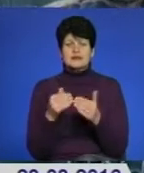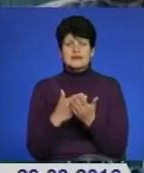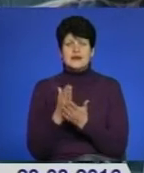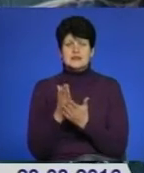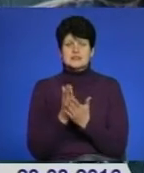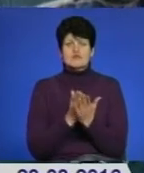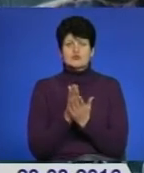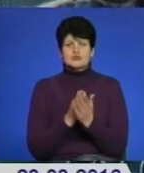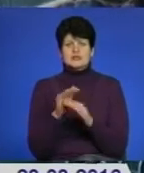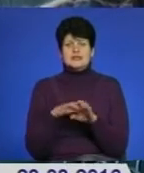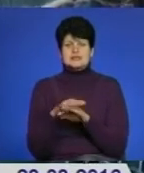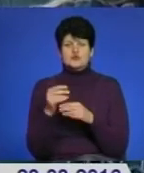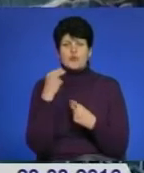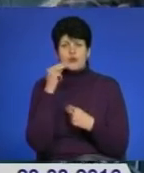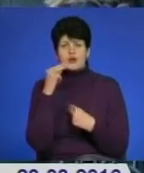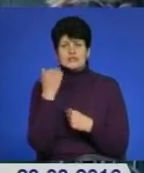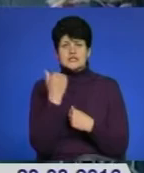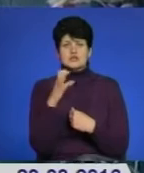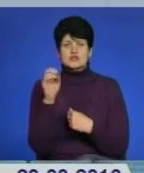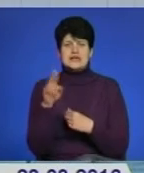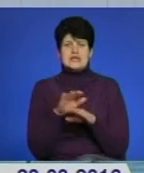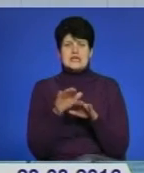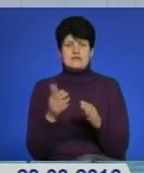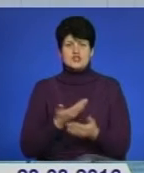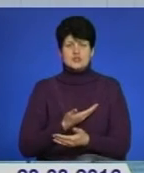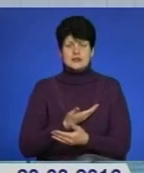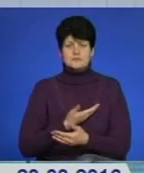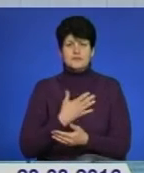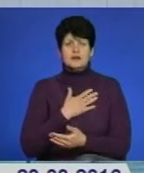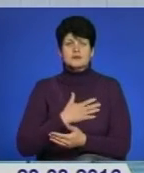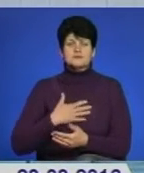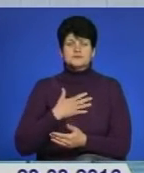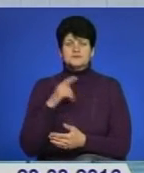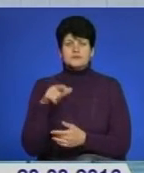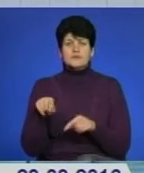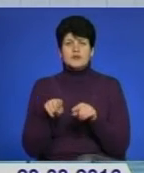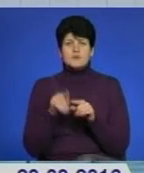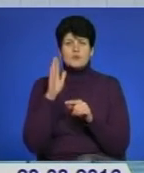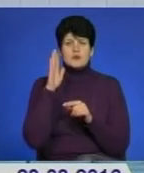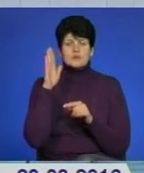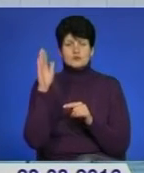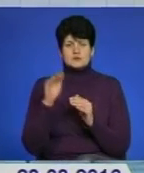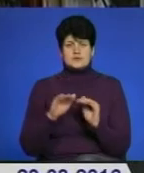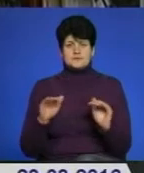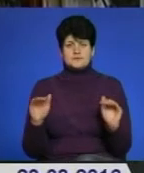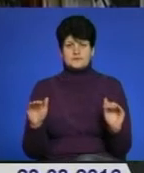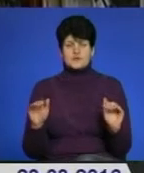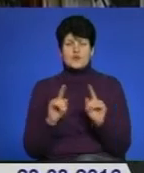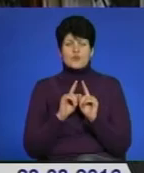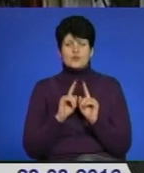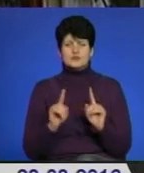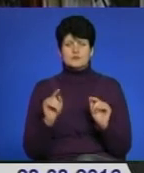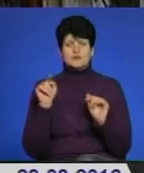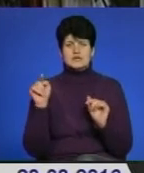населенню, щоб покращити їх соціальний рівень життя. Турбує місцеве населення і майбутнє підростаючого покоління. Особливо